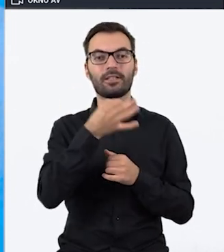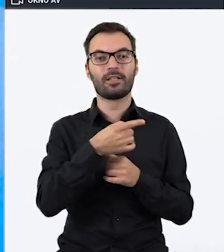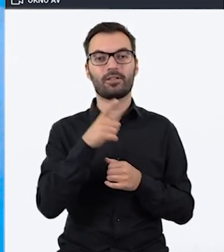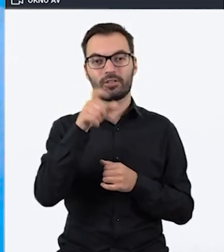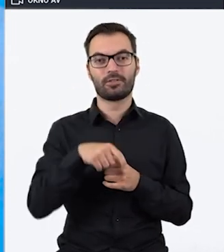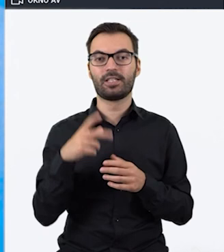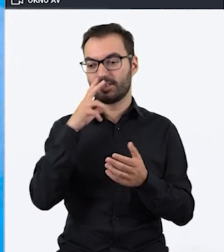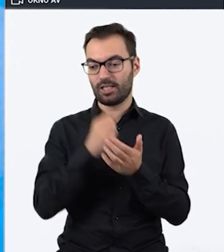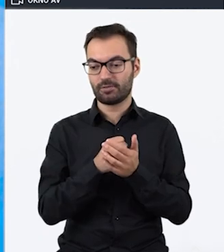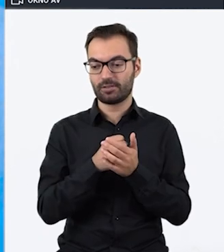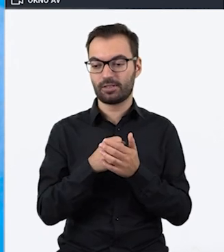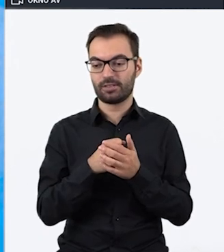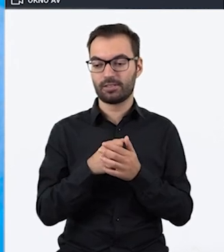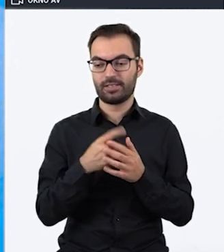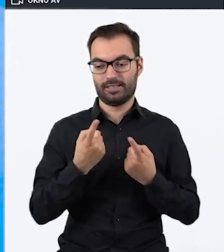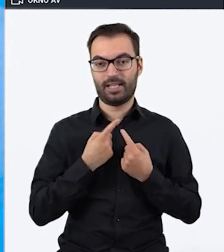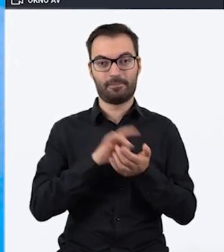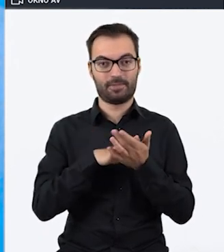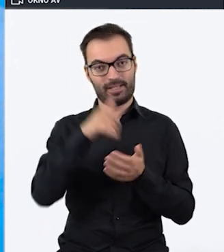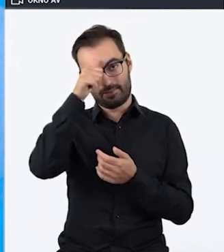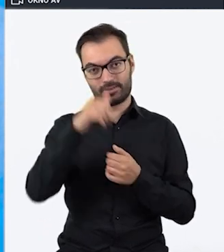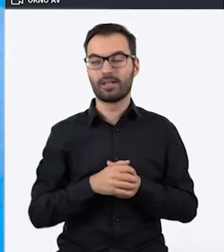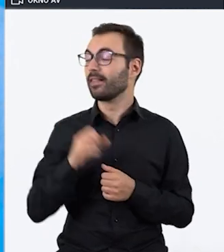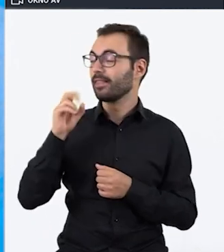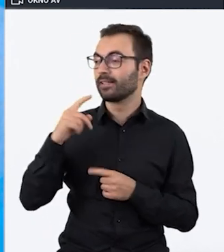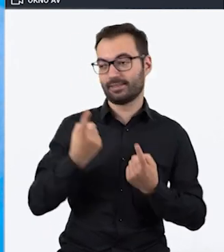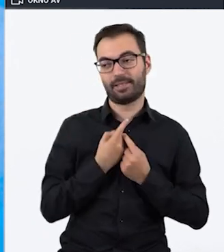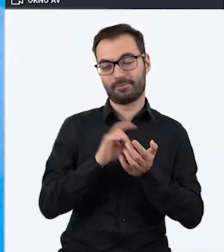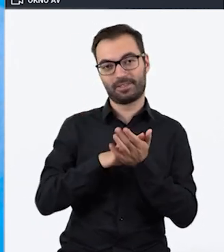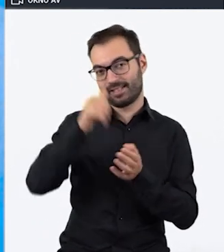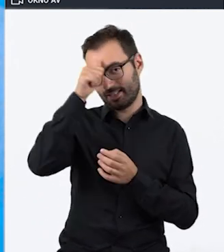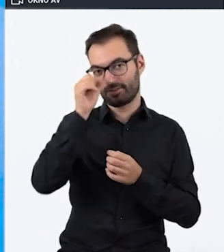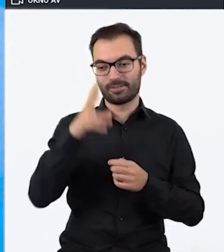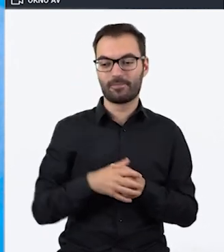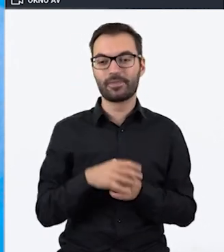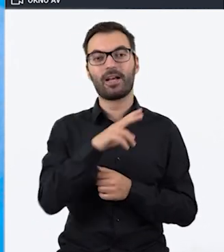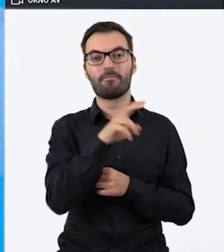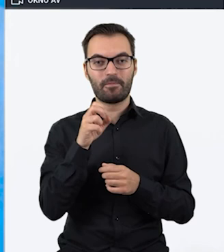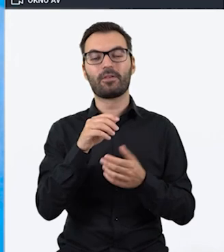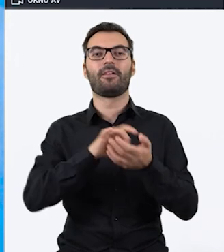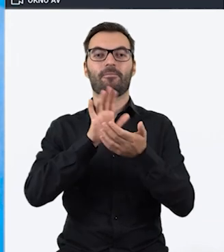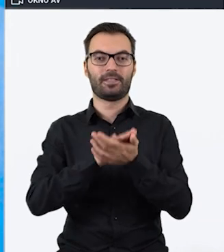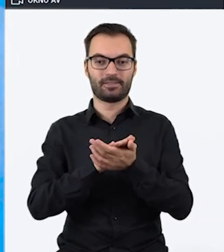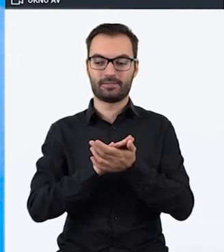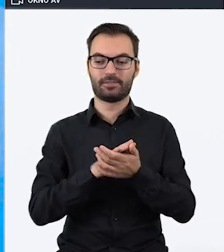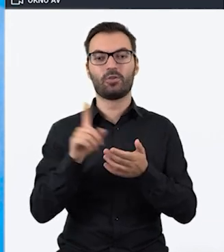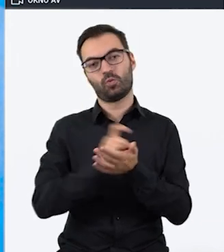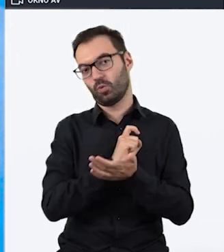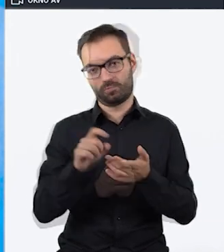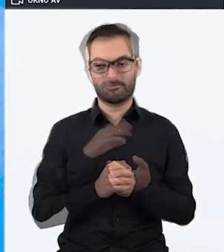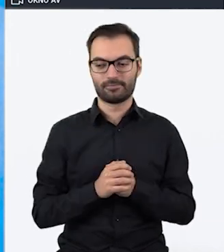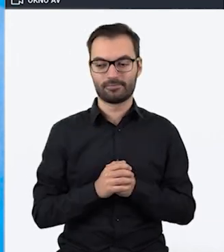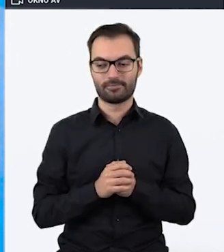Czy na zaświadczeniu z webinaru sami musimy wpisać swoje nazwisko? Tak, dokładnie tak. Pobrać, wpisać, można wydrukować.